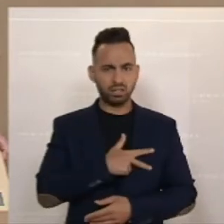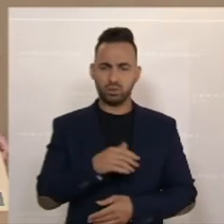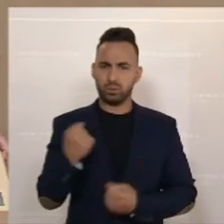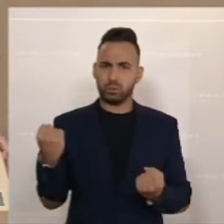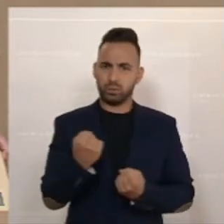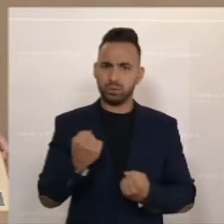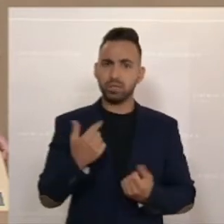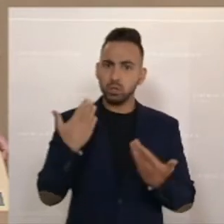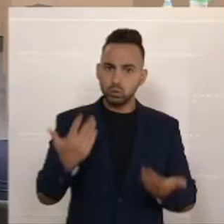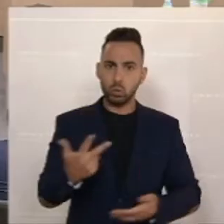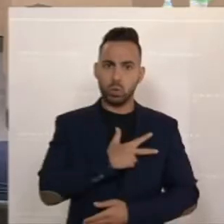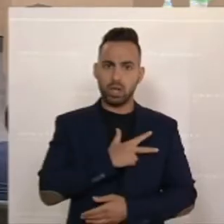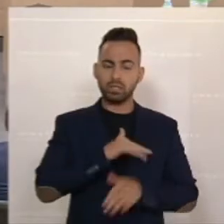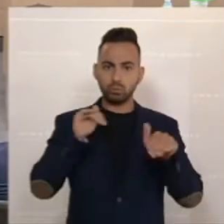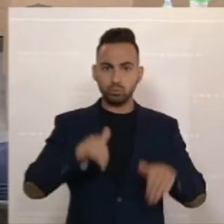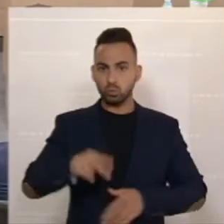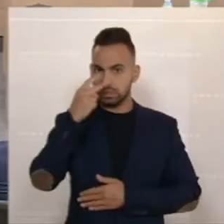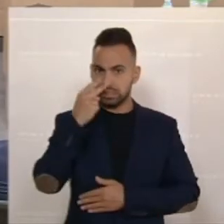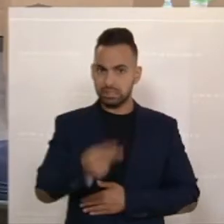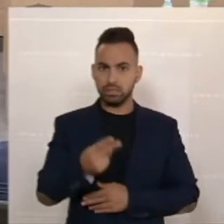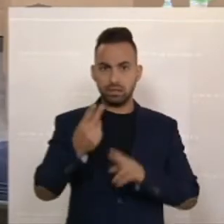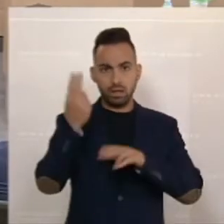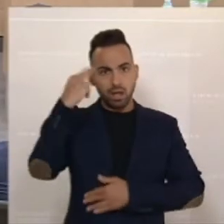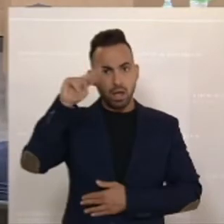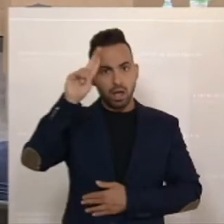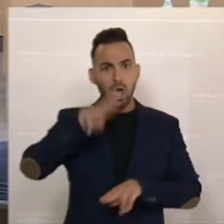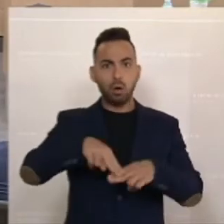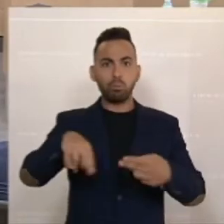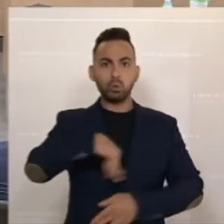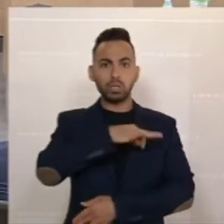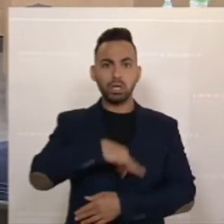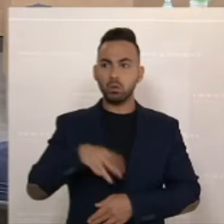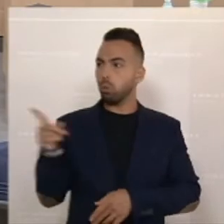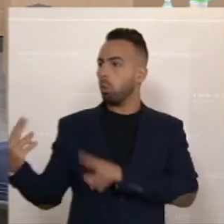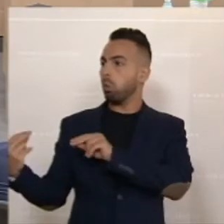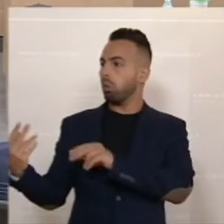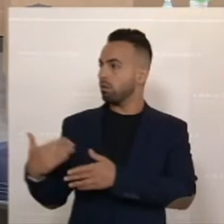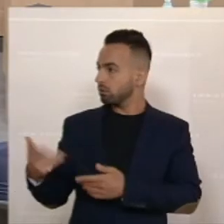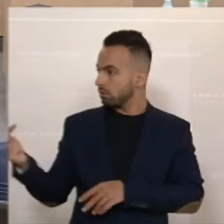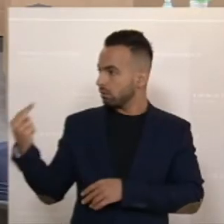stellen, Herr Bundeskanzler, anstatt hier Seitengespräche zu führen.